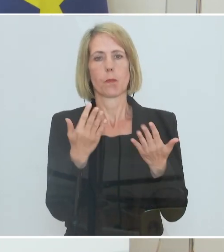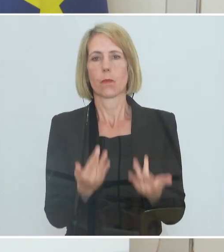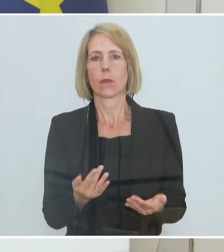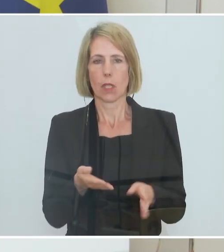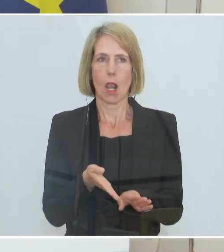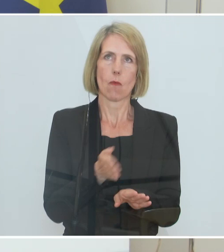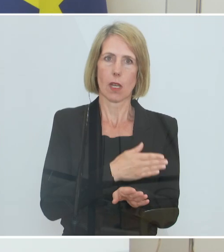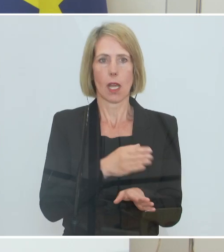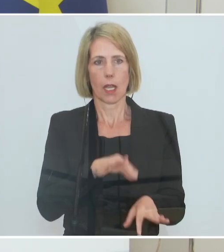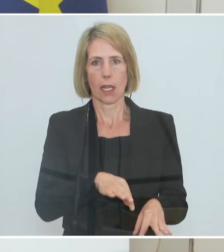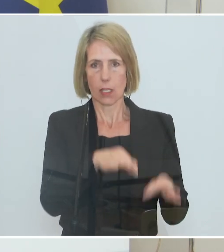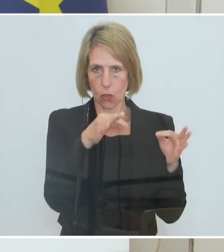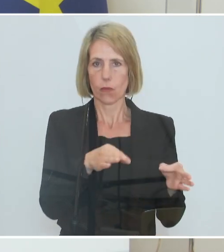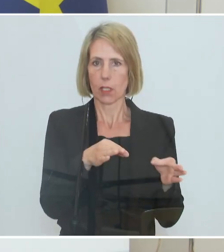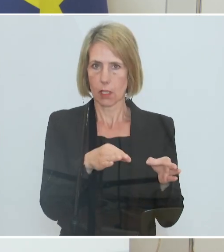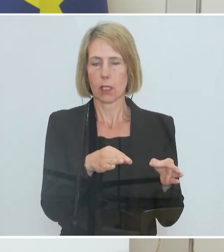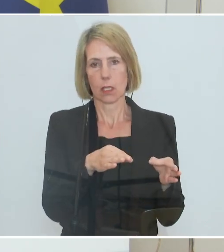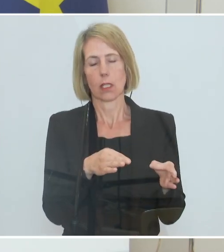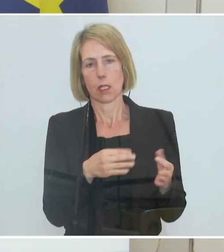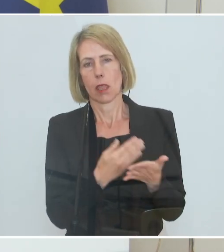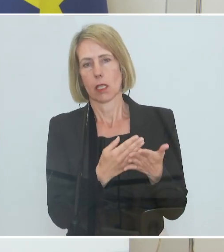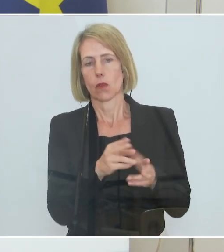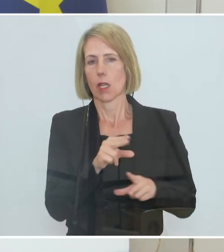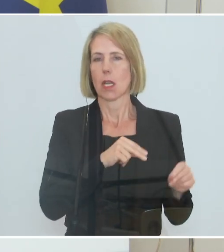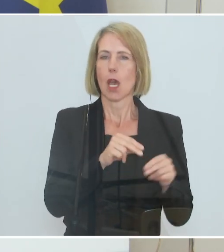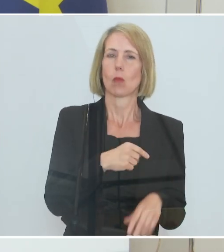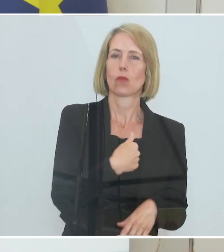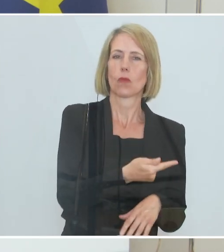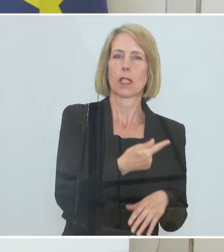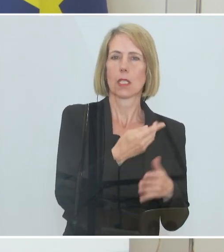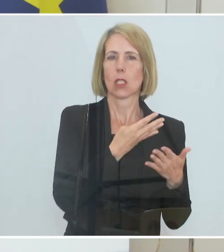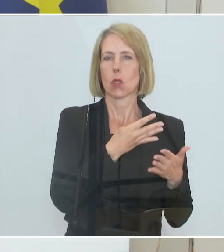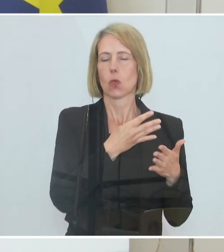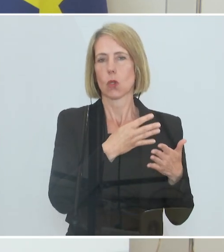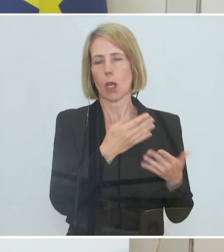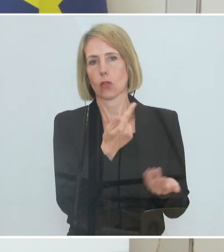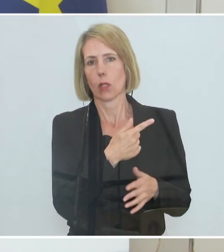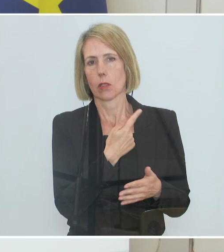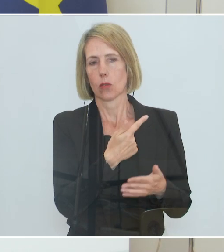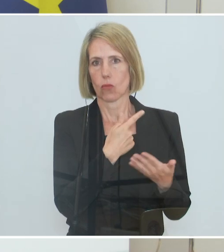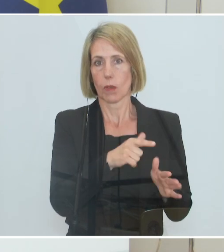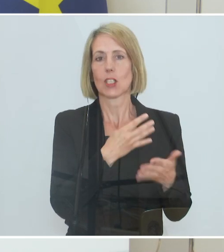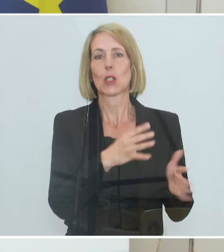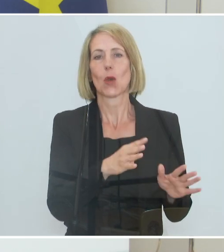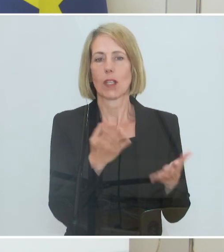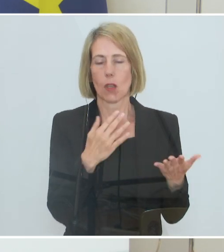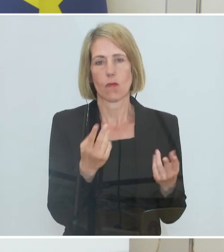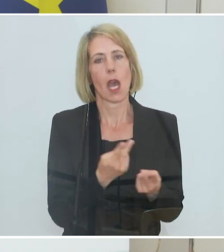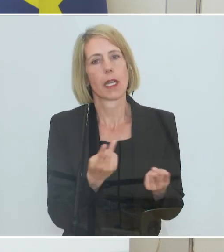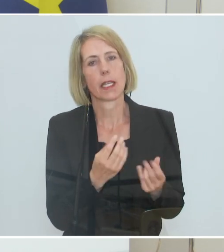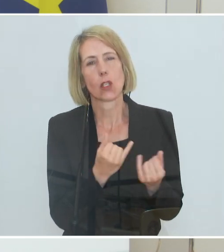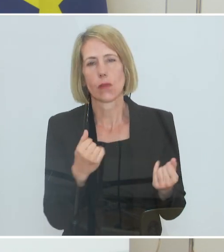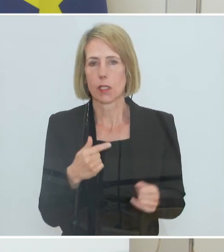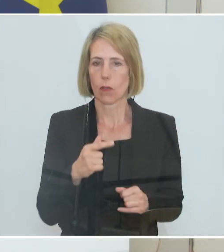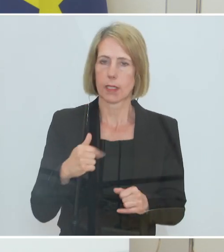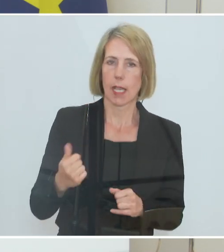Vergangenheit festzumachen. Der Herbst 2020 war sehr ähnlich wie der Herbst 2021 möglicherweise sein wird für diese Betriebe,